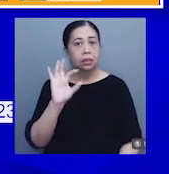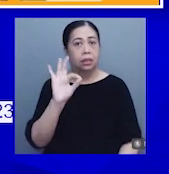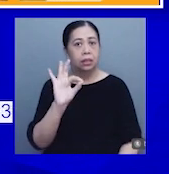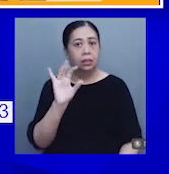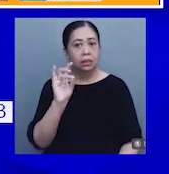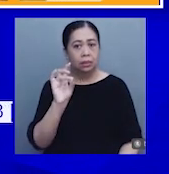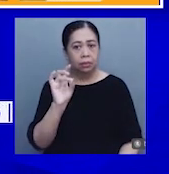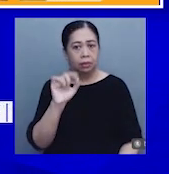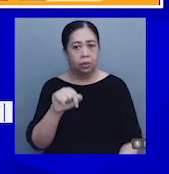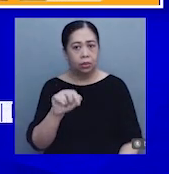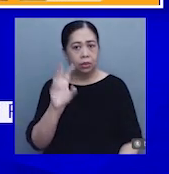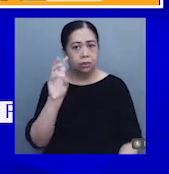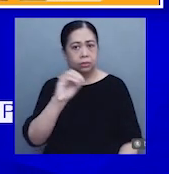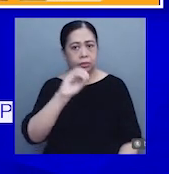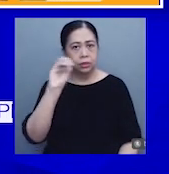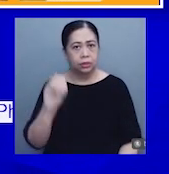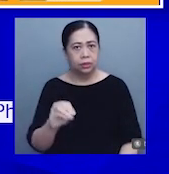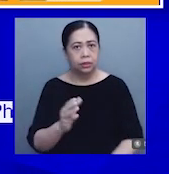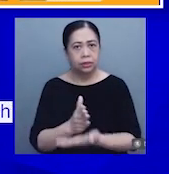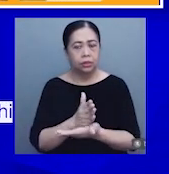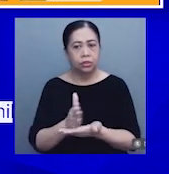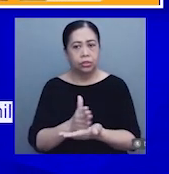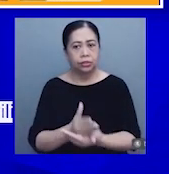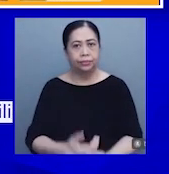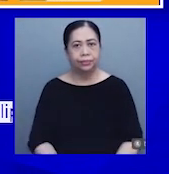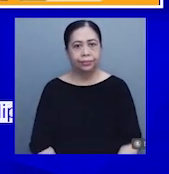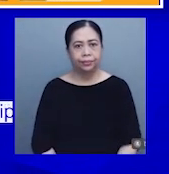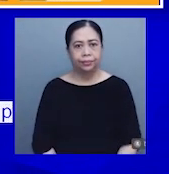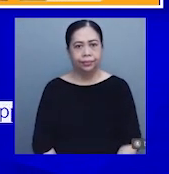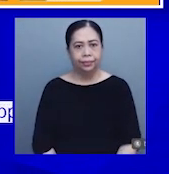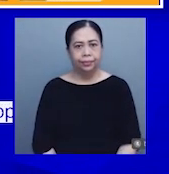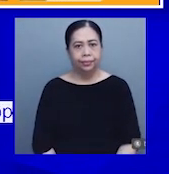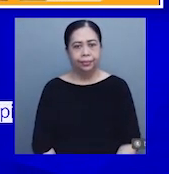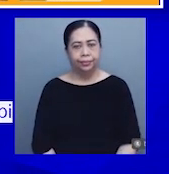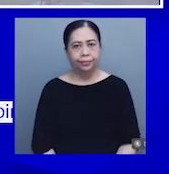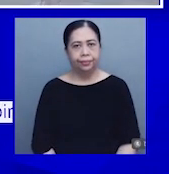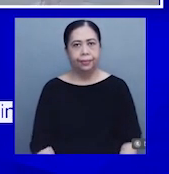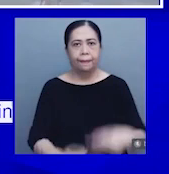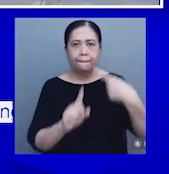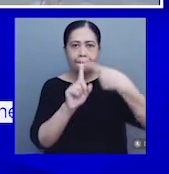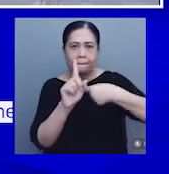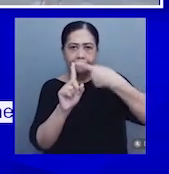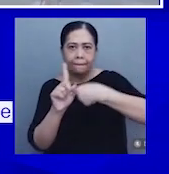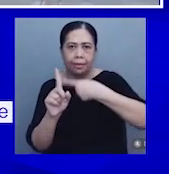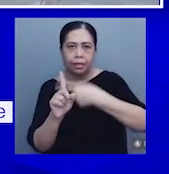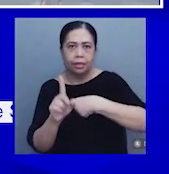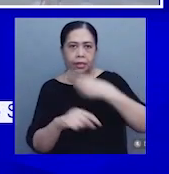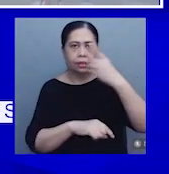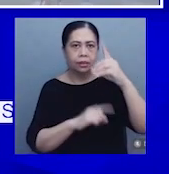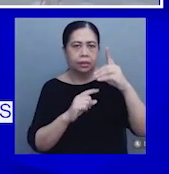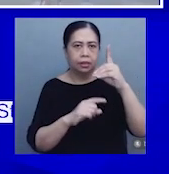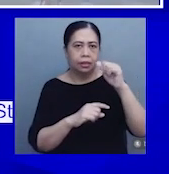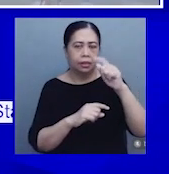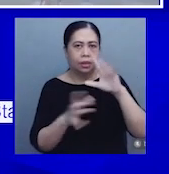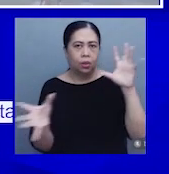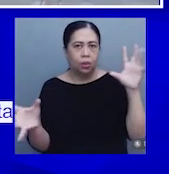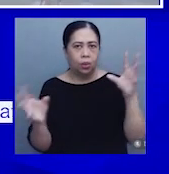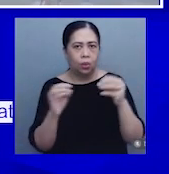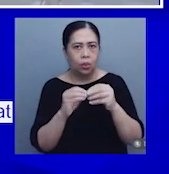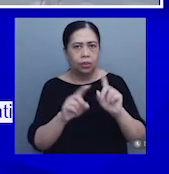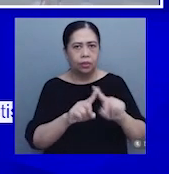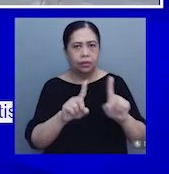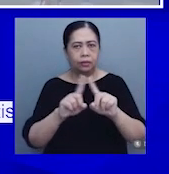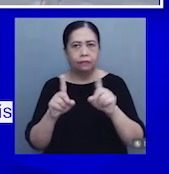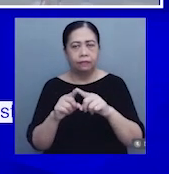.6% share. Ang monthly data ng inflation para sa all income households at